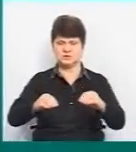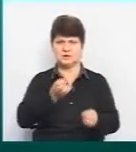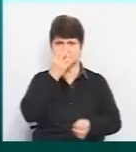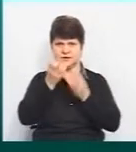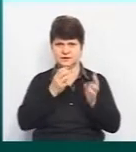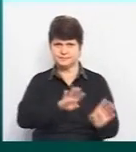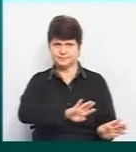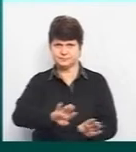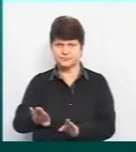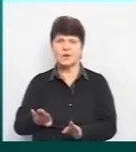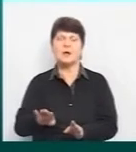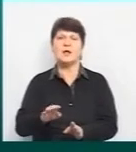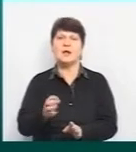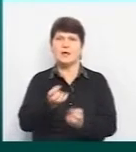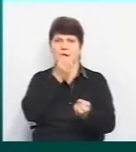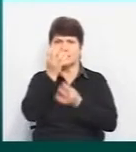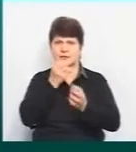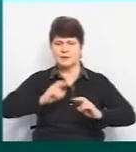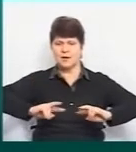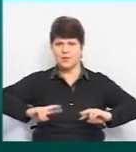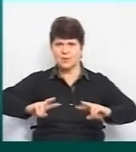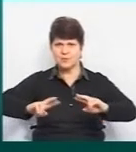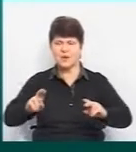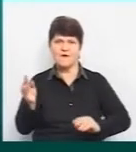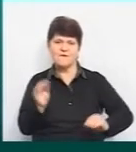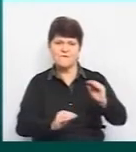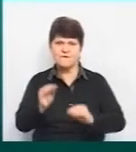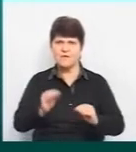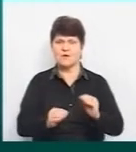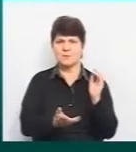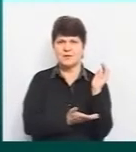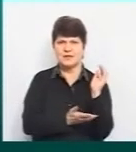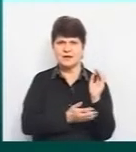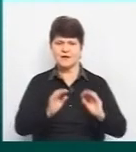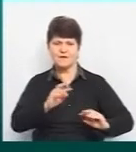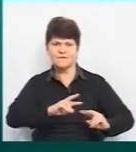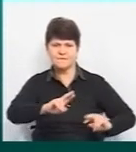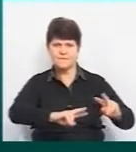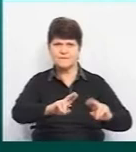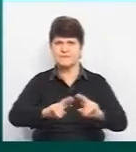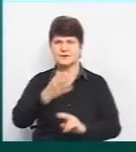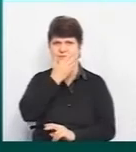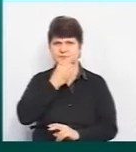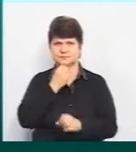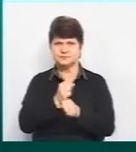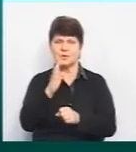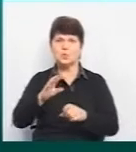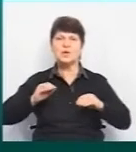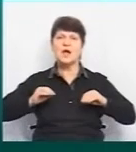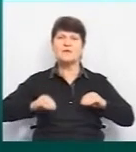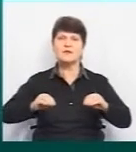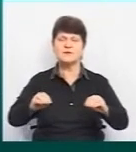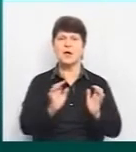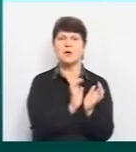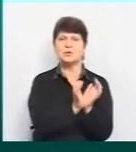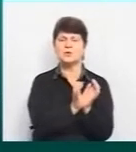Обрізали троянди, поформували оці топіарні форми, які стояли, сформували їх. І ще будемо висаджувати додатково